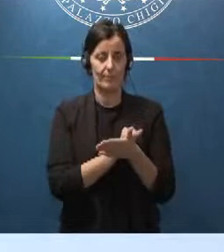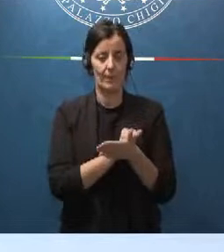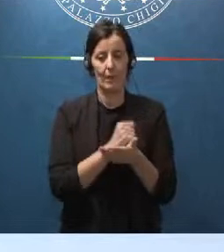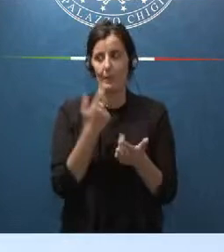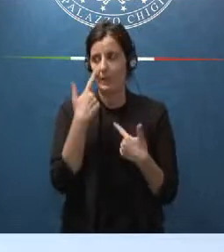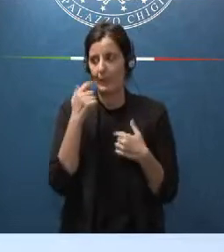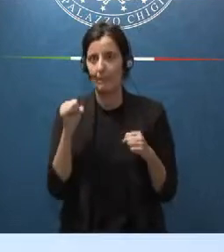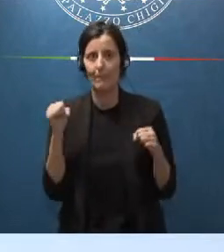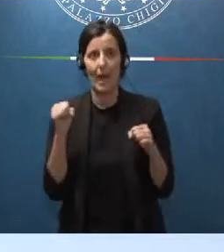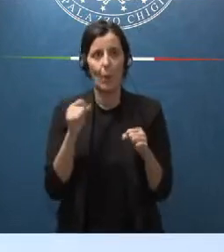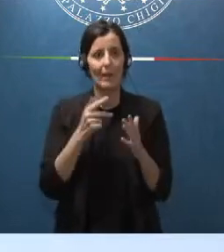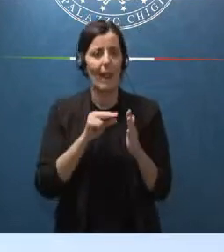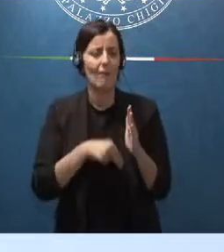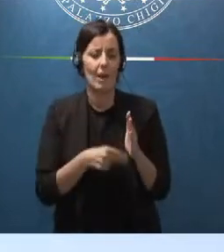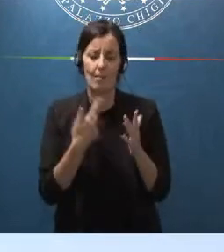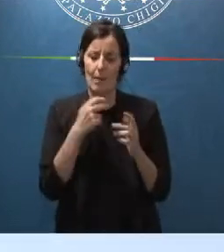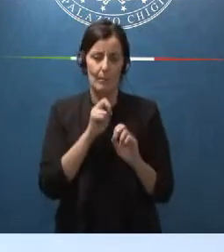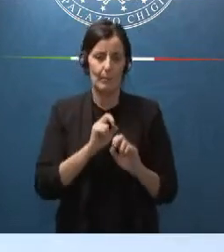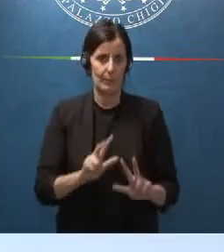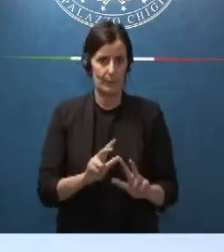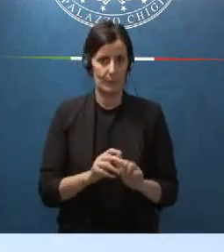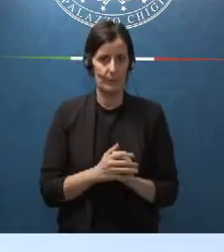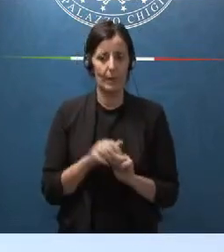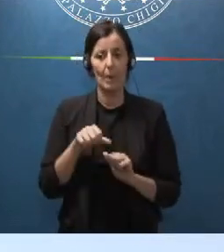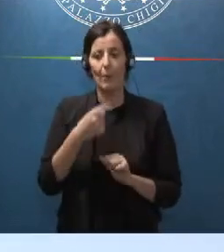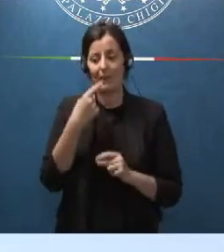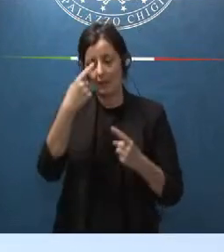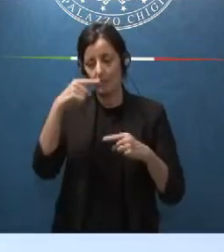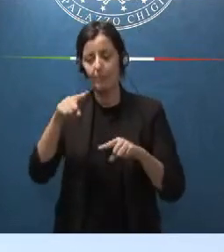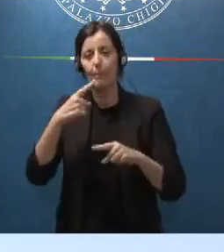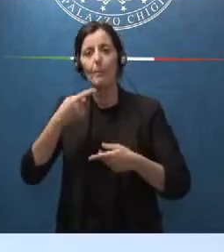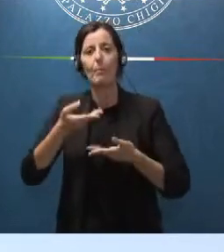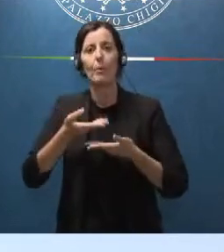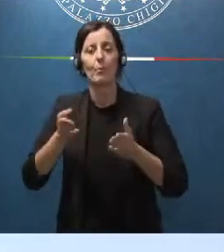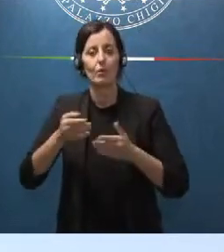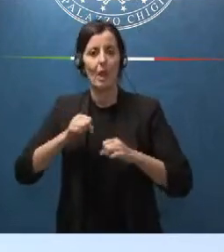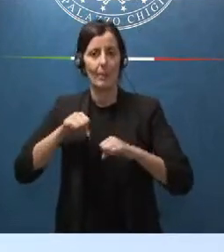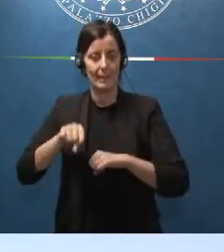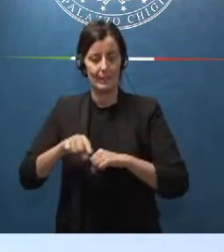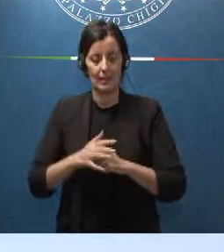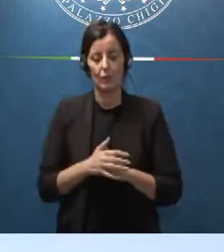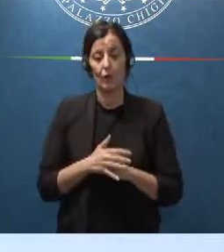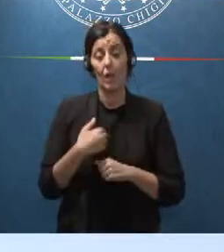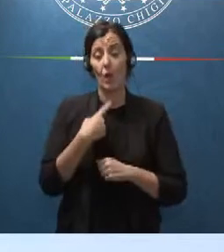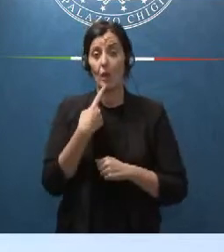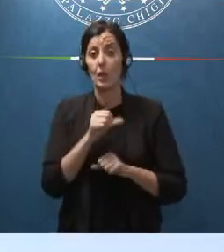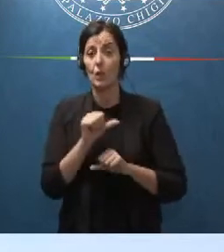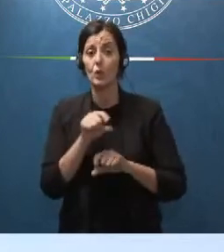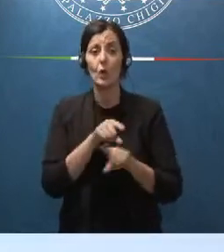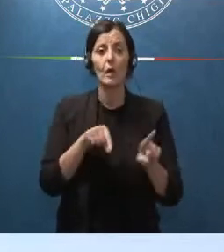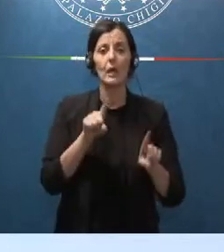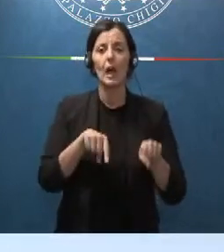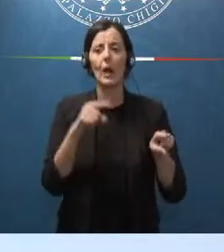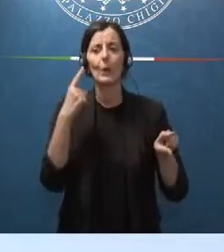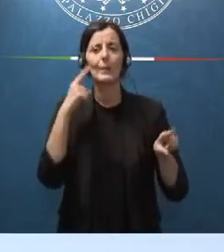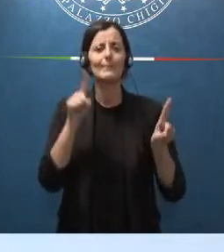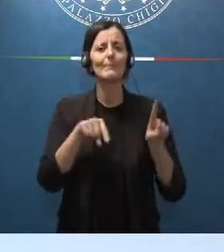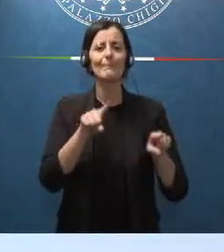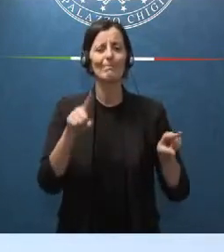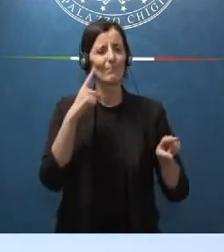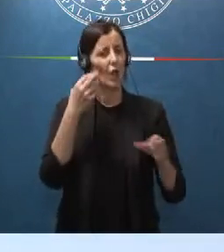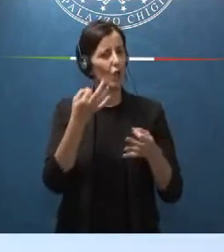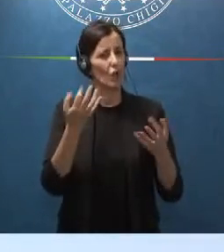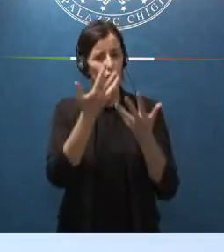paura della firma da parte dei pubblici amministratori. Aggiungo solo che ho sentito parecchie inesattezze su